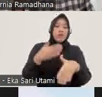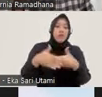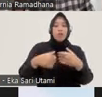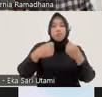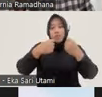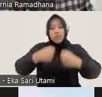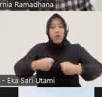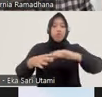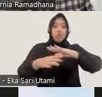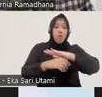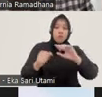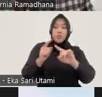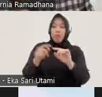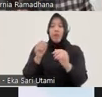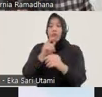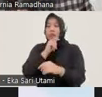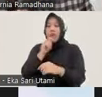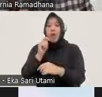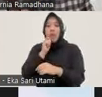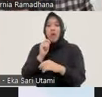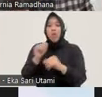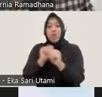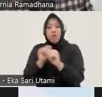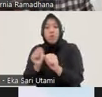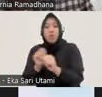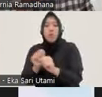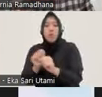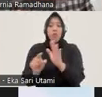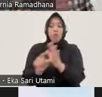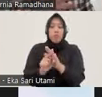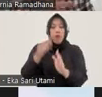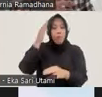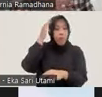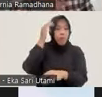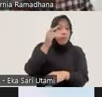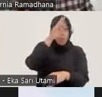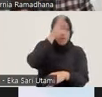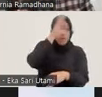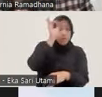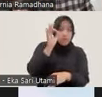RUU kepolisian, ada RUU TNI, lalu kemarin yang